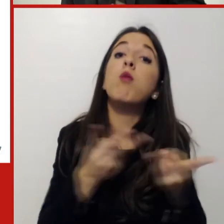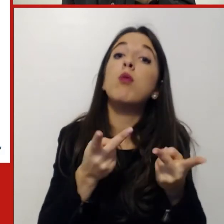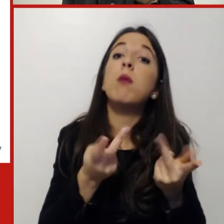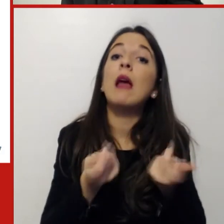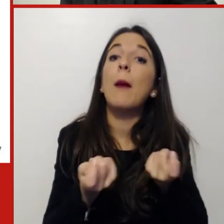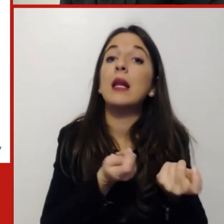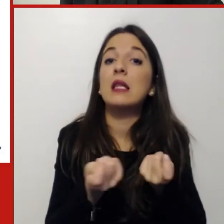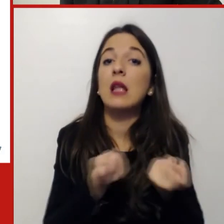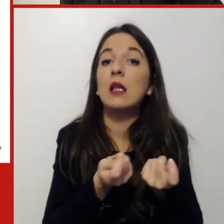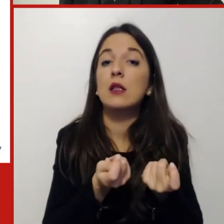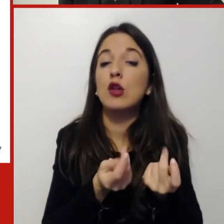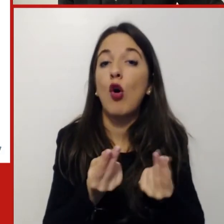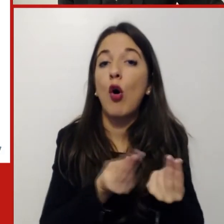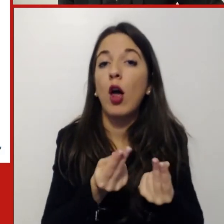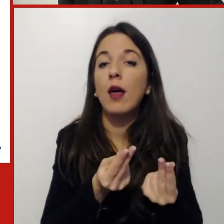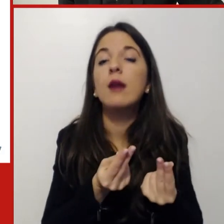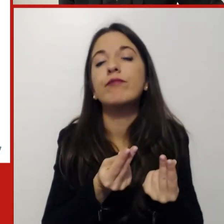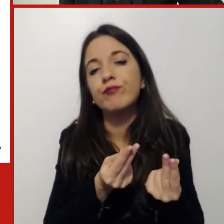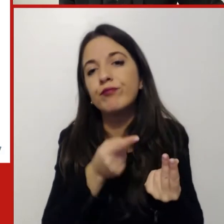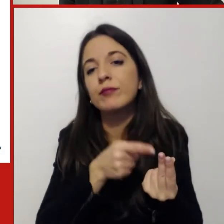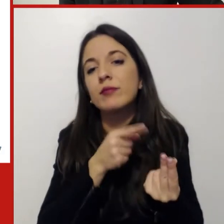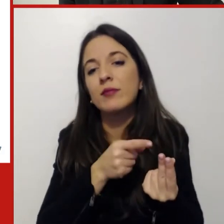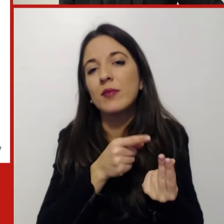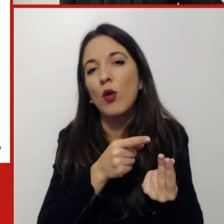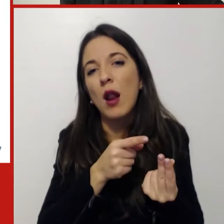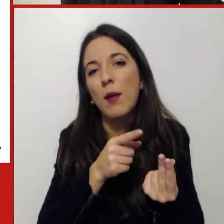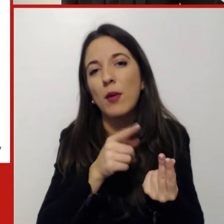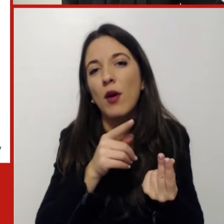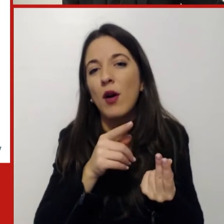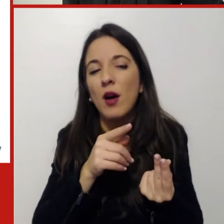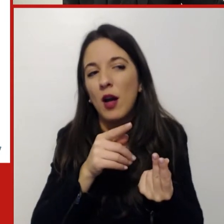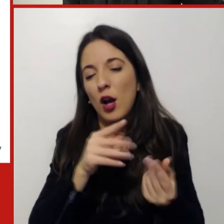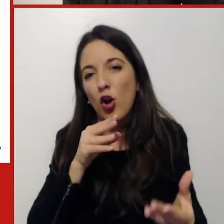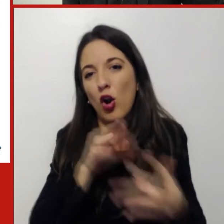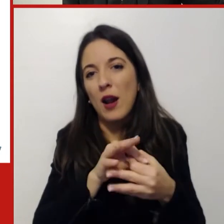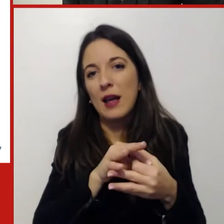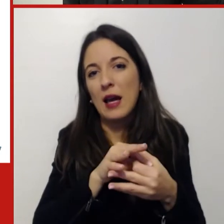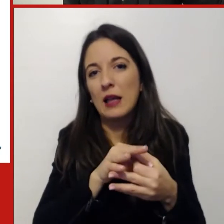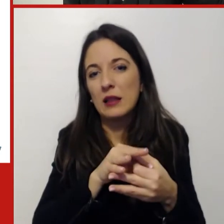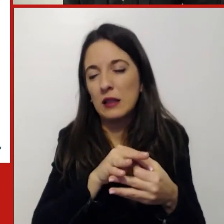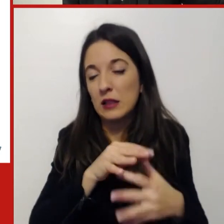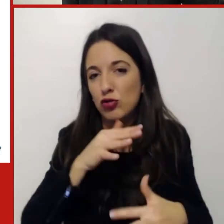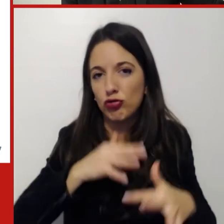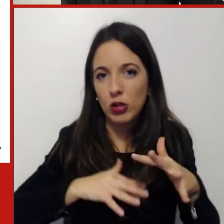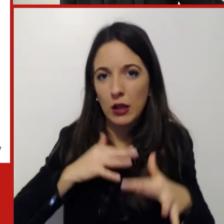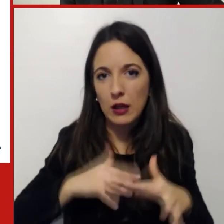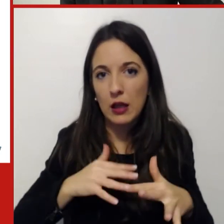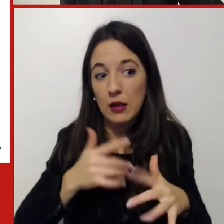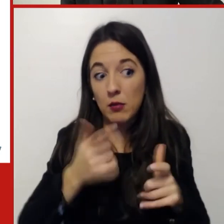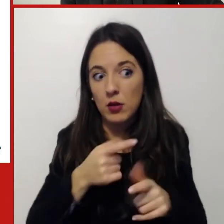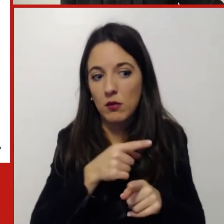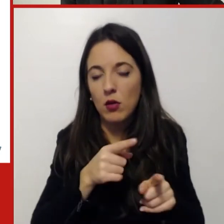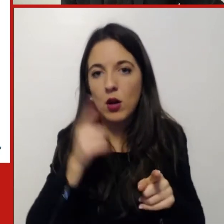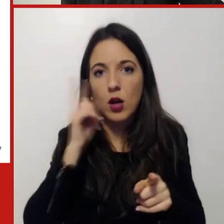quella grande fetta di incertezza. Oggi c'è una grandissima incertezza legata al non sapere che